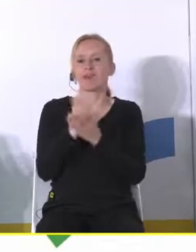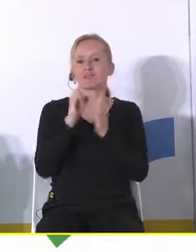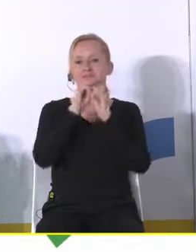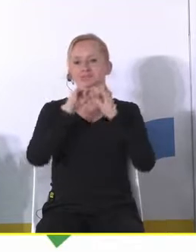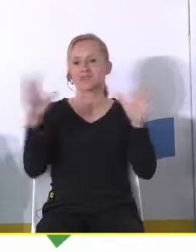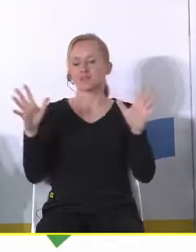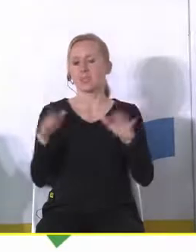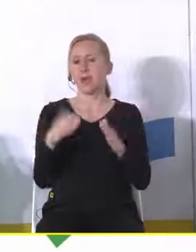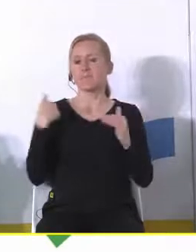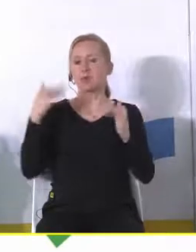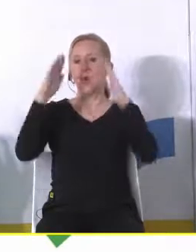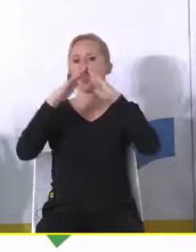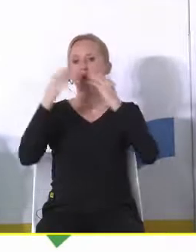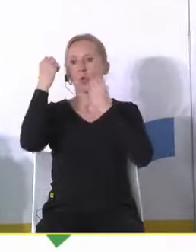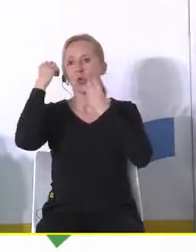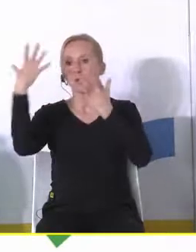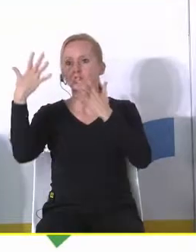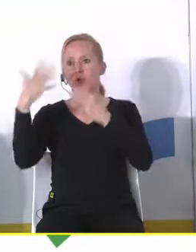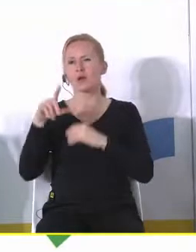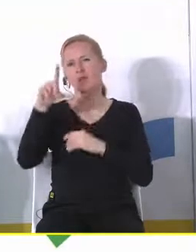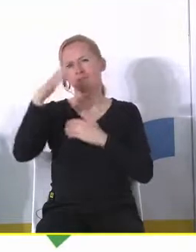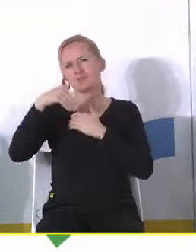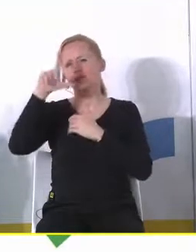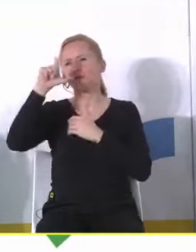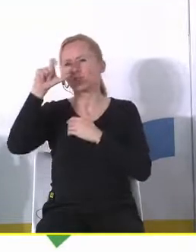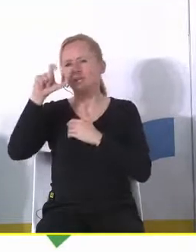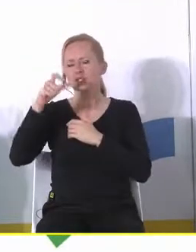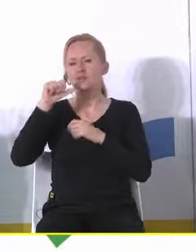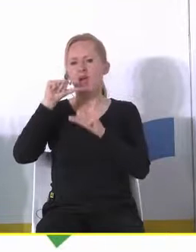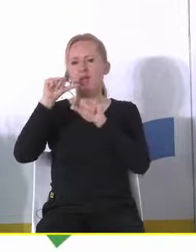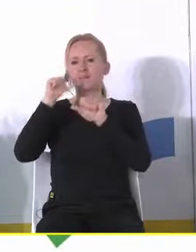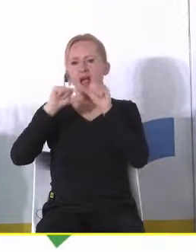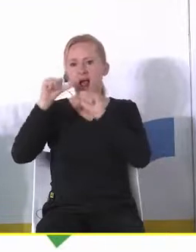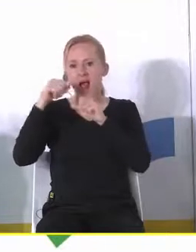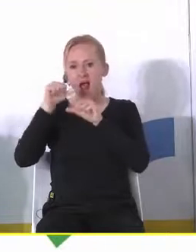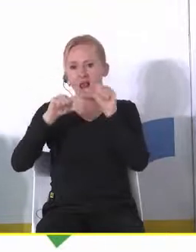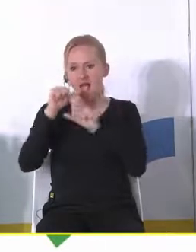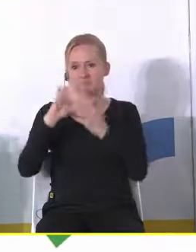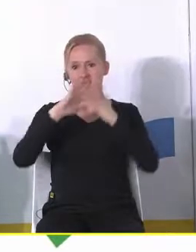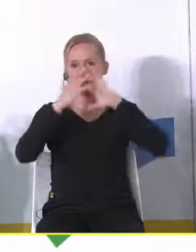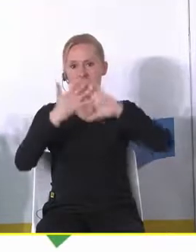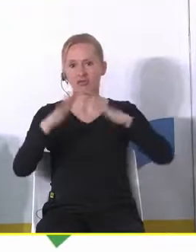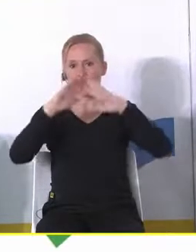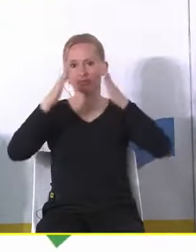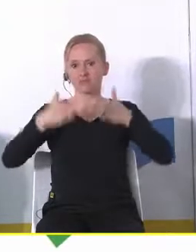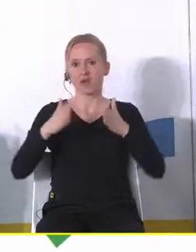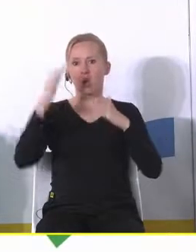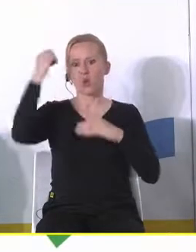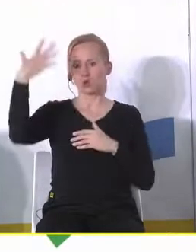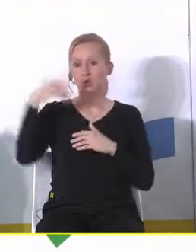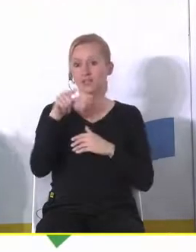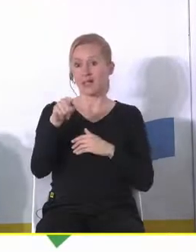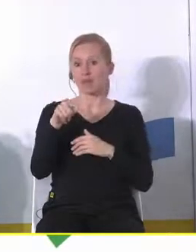Dom Kultury w którym był zresztą dwustoletni budynek teatru dwustoletnim budynku teatru zabytkowym i tak dalej Dom Kultury